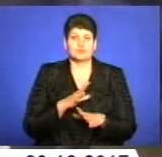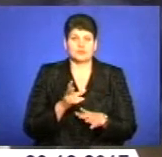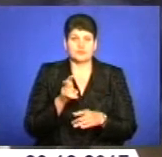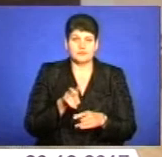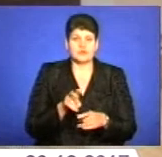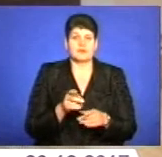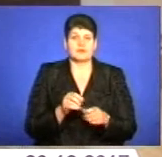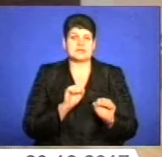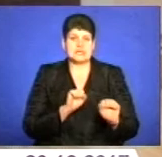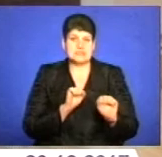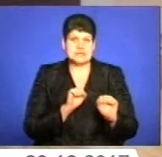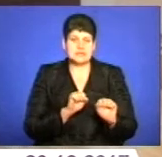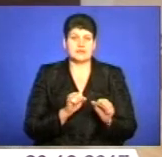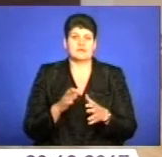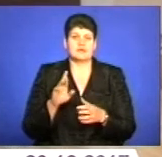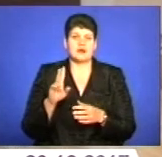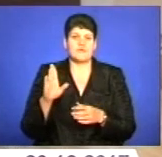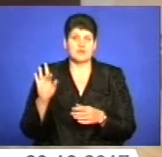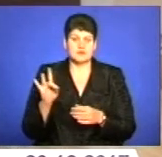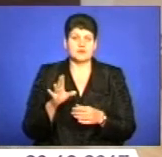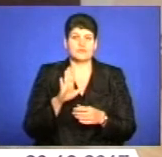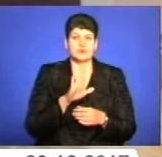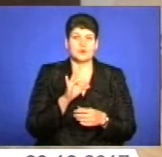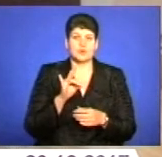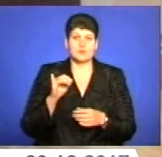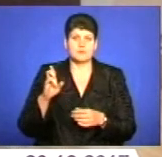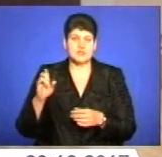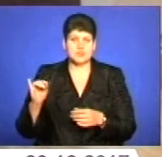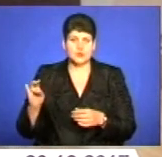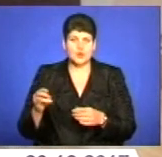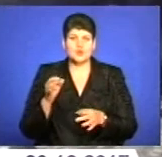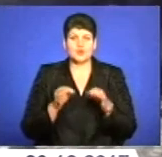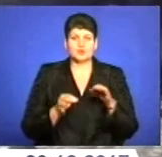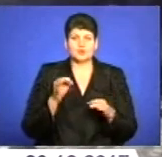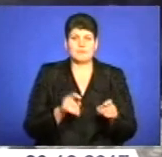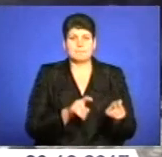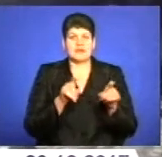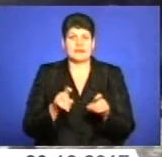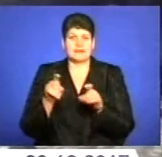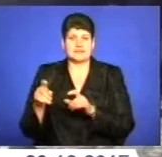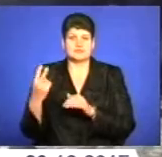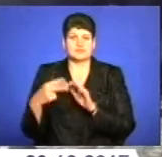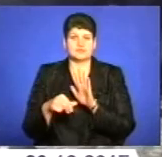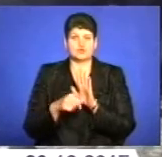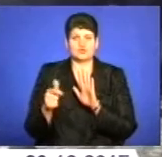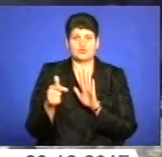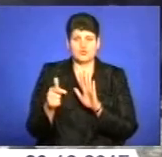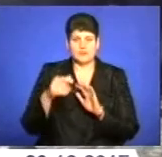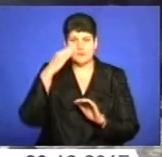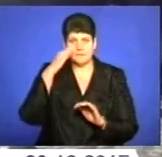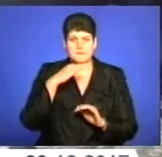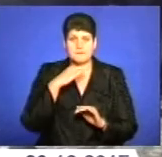захисників винуватся Олександра Яворівського і Володимира Рубінського, судовий розгляд апеляційної скарги перенесли на 26 грудня. Батько